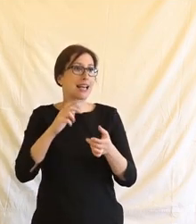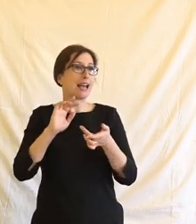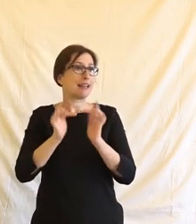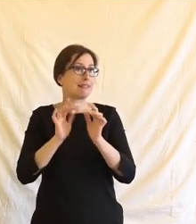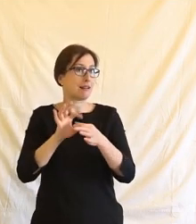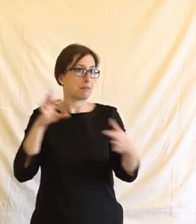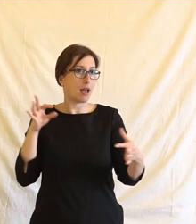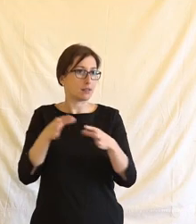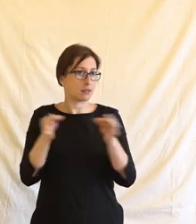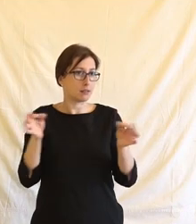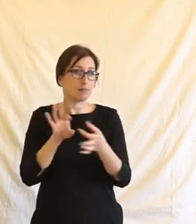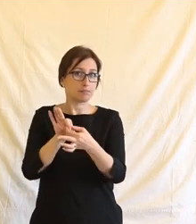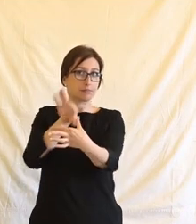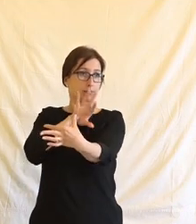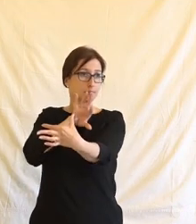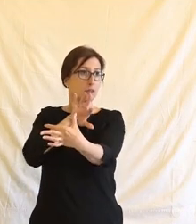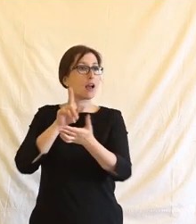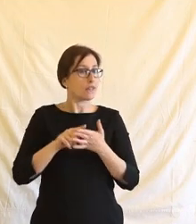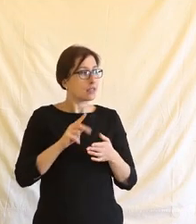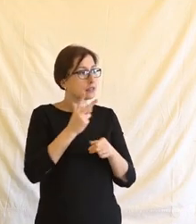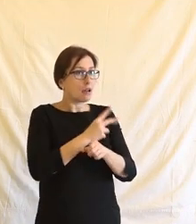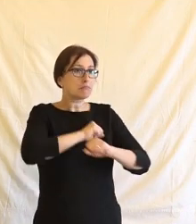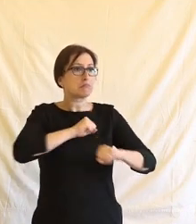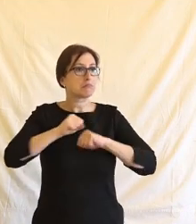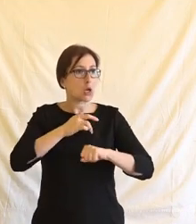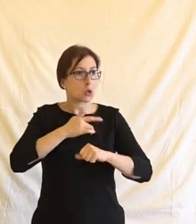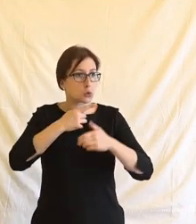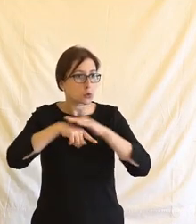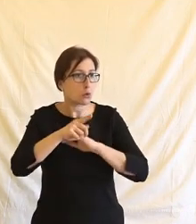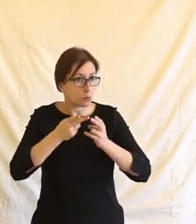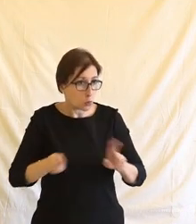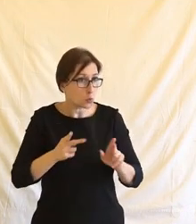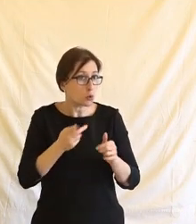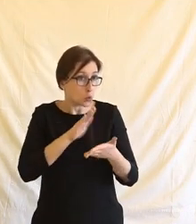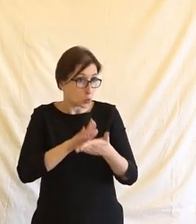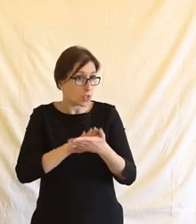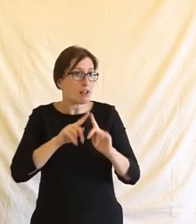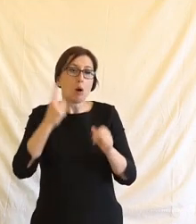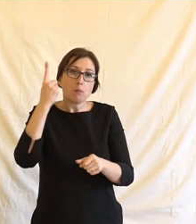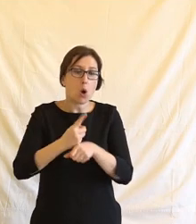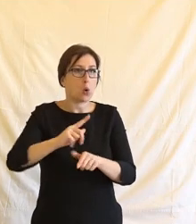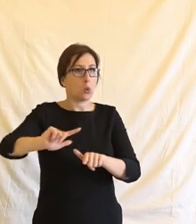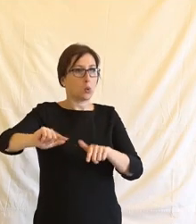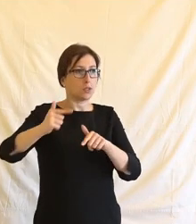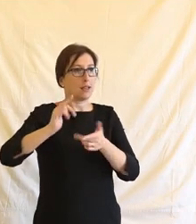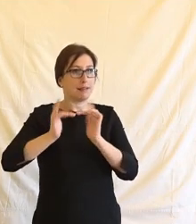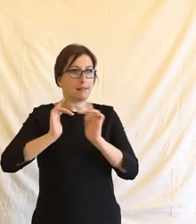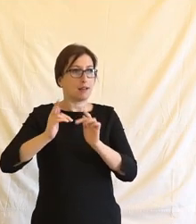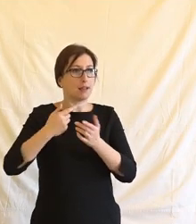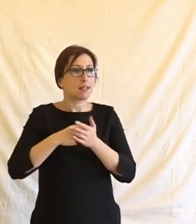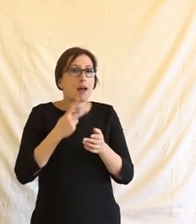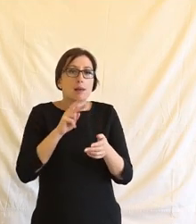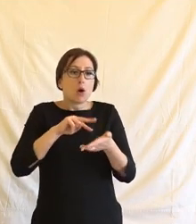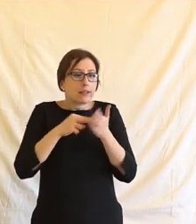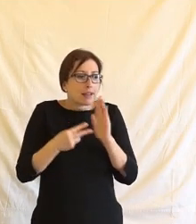To znamená, jestli je možné, aby stát umožnil interakci se základními službami jenom lidem, kteří mají přístup k určitým